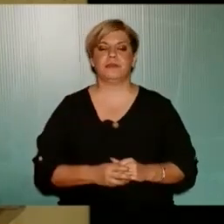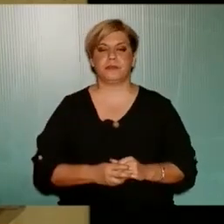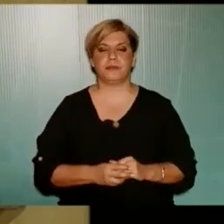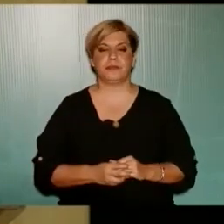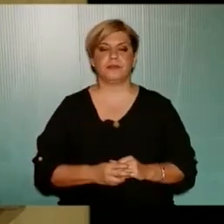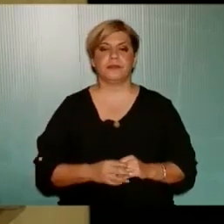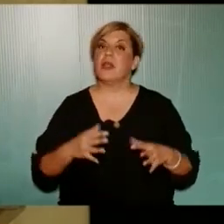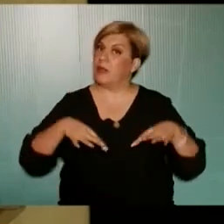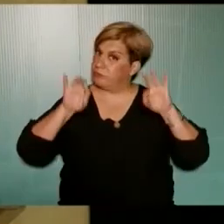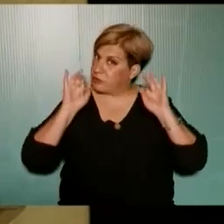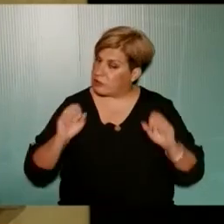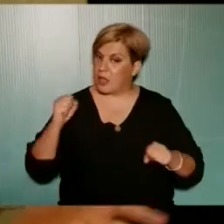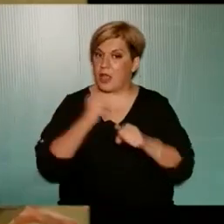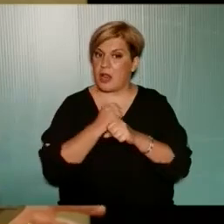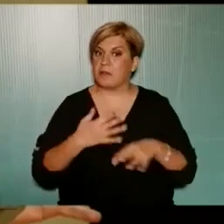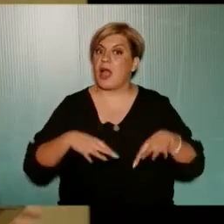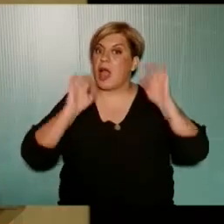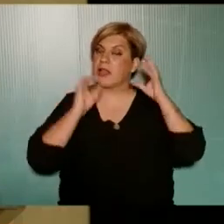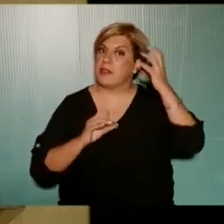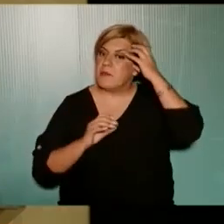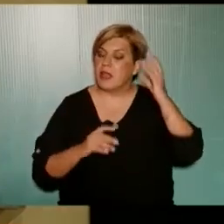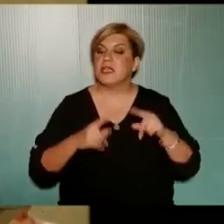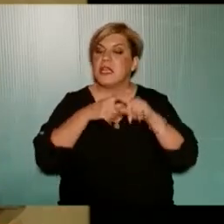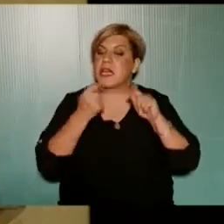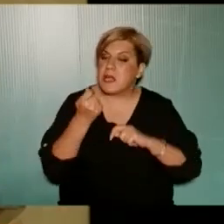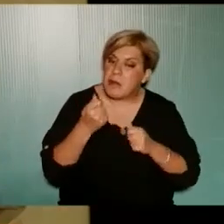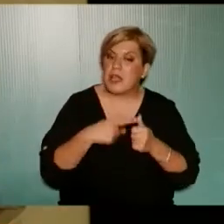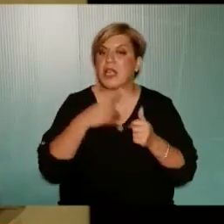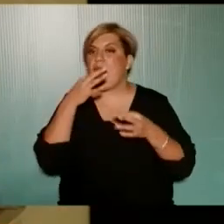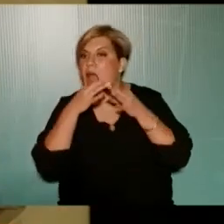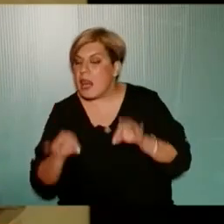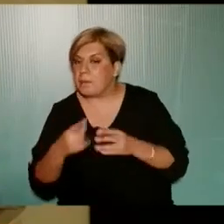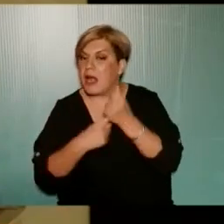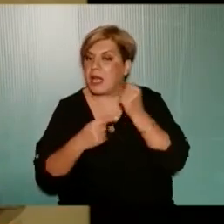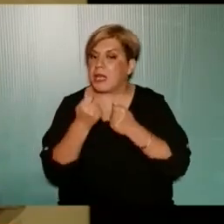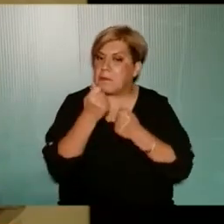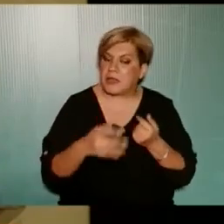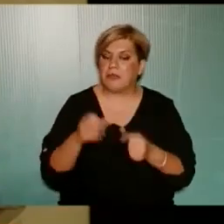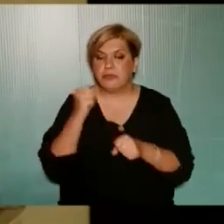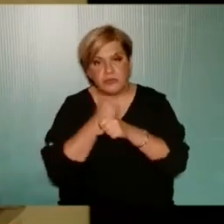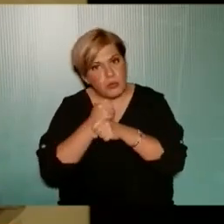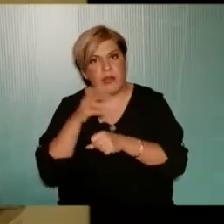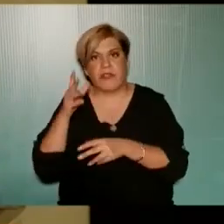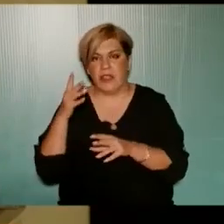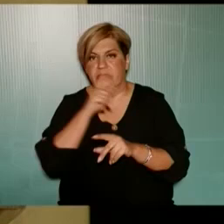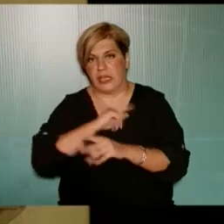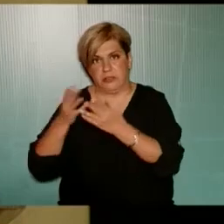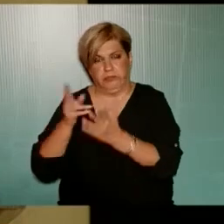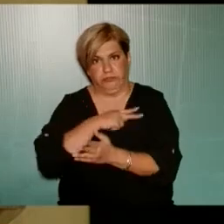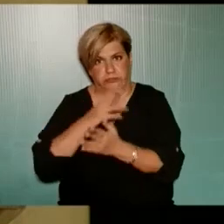Πάει να ξεκινήσει ένα έργο. Το συζητούσαμε από την αρχή, θυμάμαι. Χρηματοδότηση, υπήρχε κενό. Ασχολιόταν η διοίκηση δηλαδή.